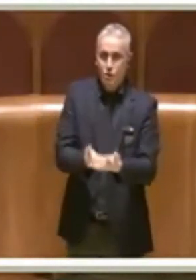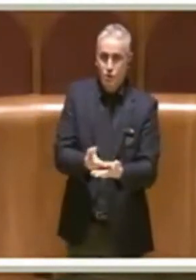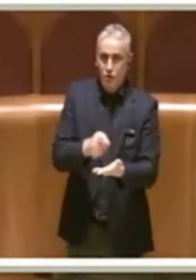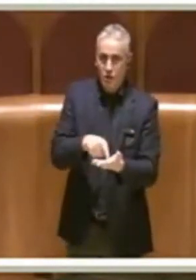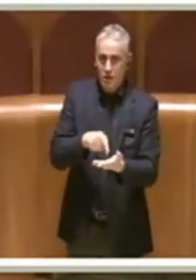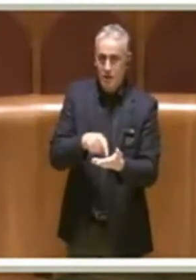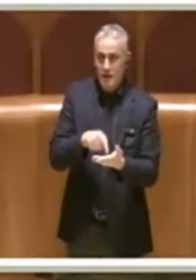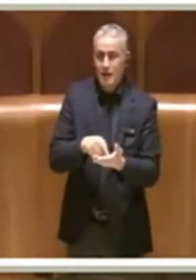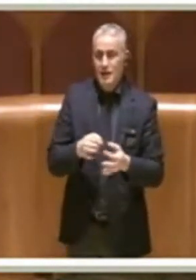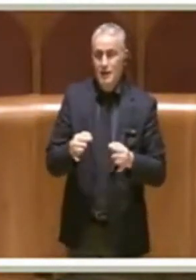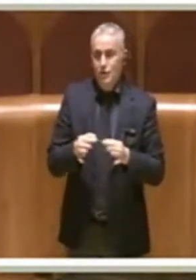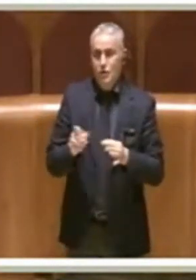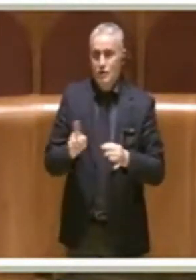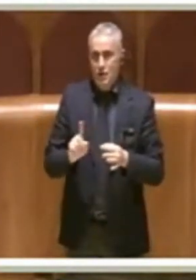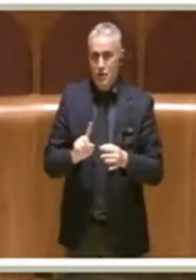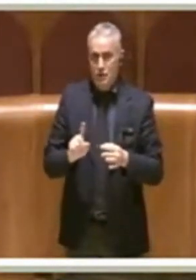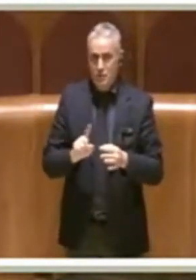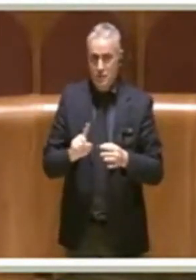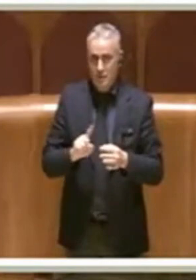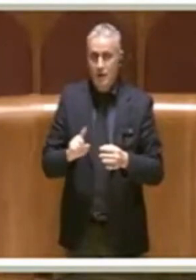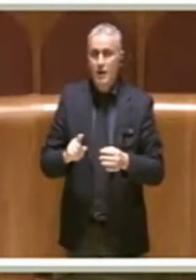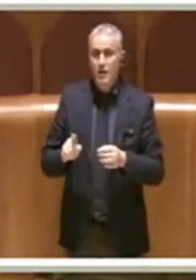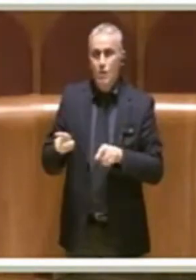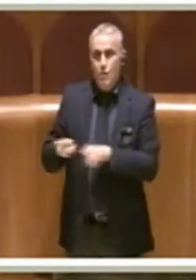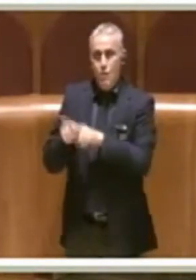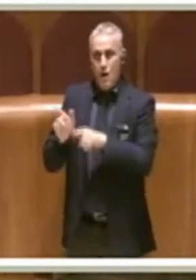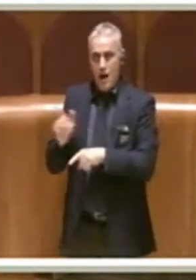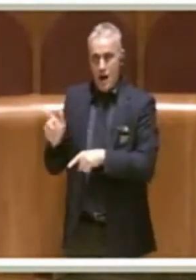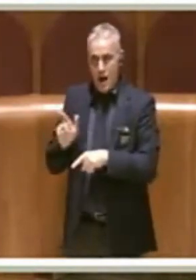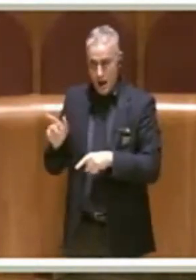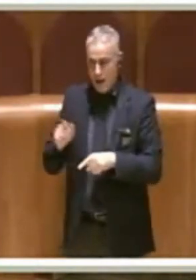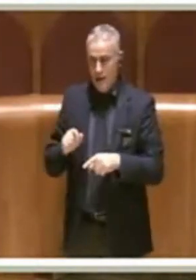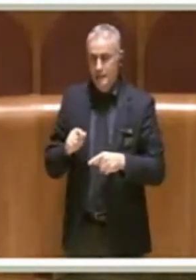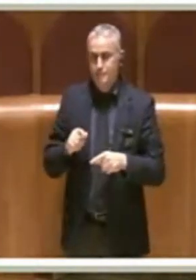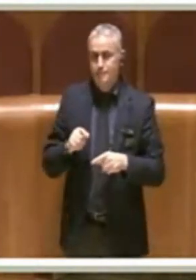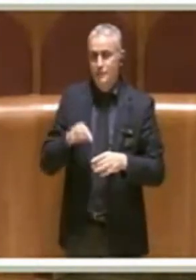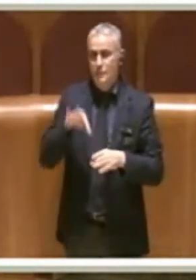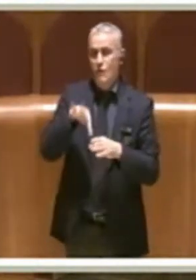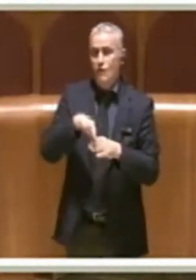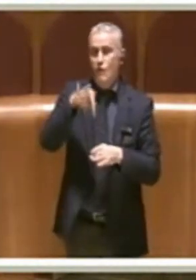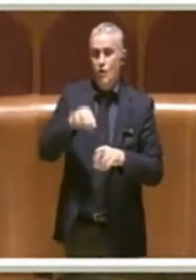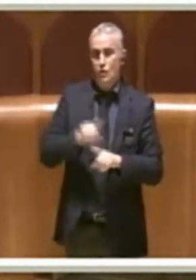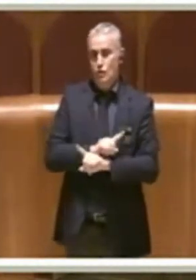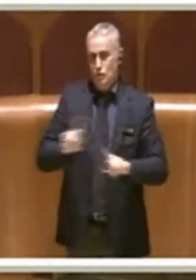controproducente alla stessa consigliera e noi quindi voteremo contrariamente. Grazie Presidente.